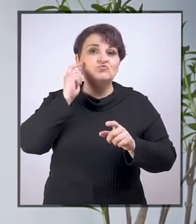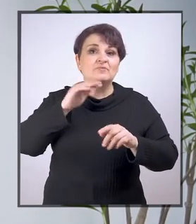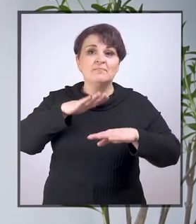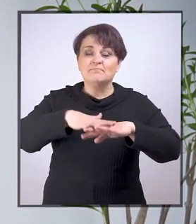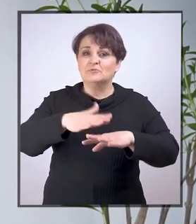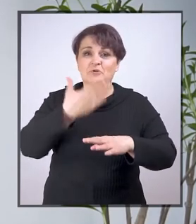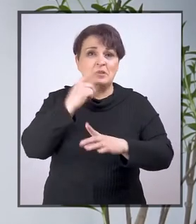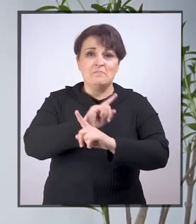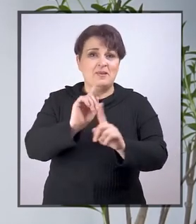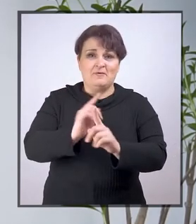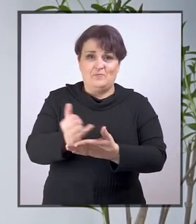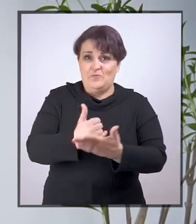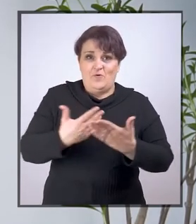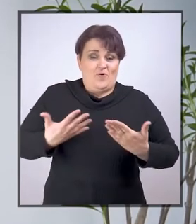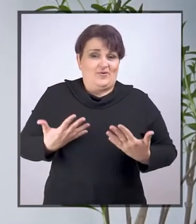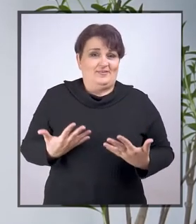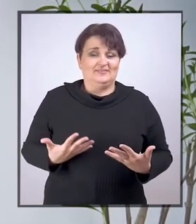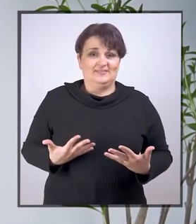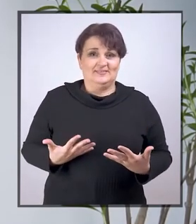nikakve koristi.